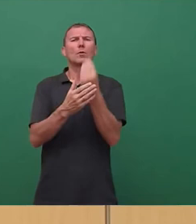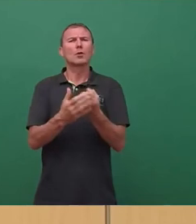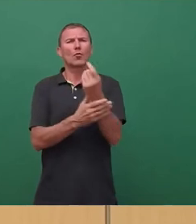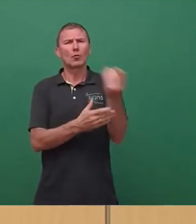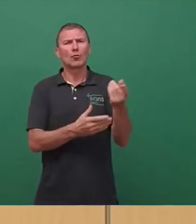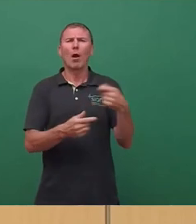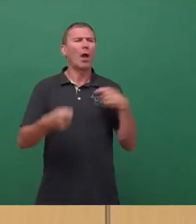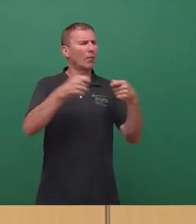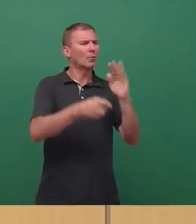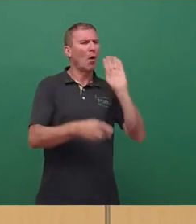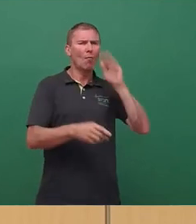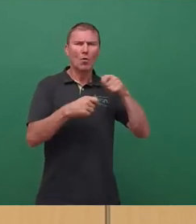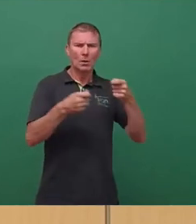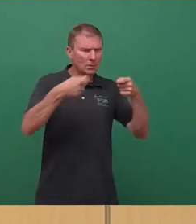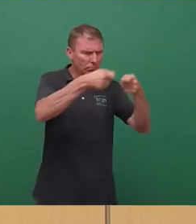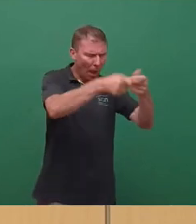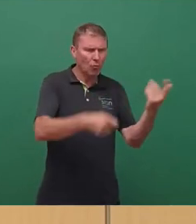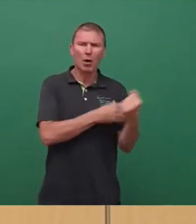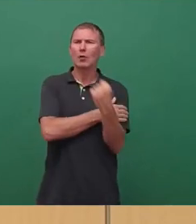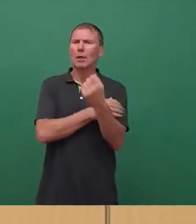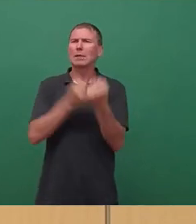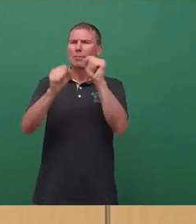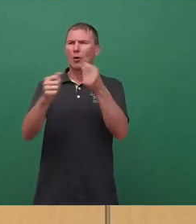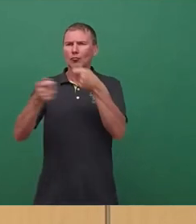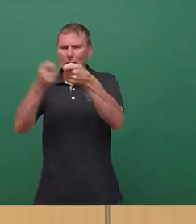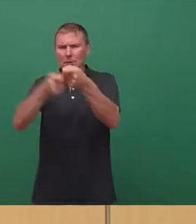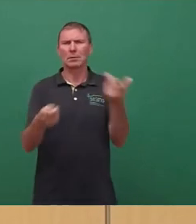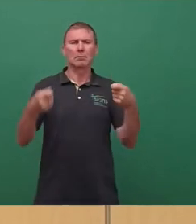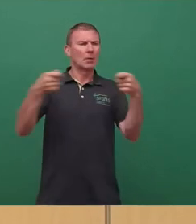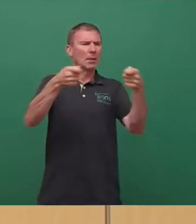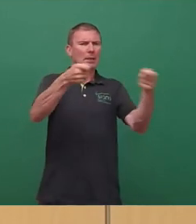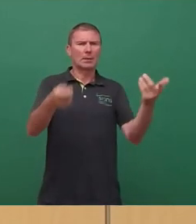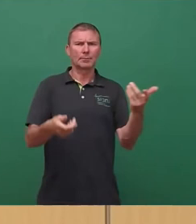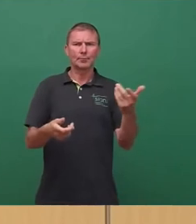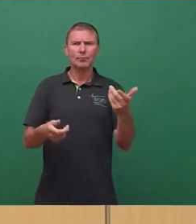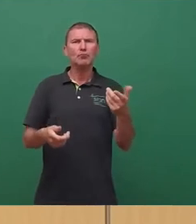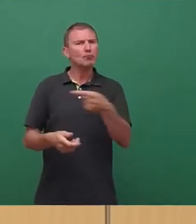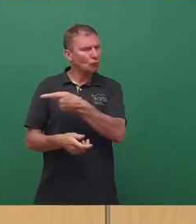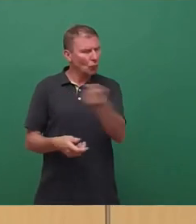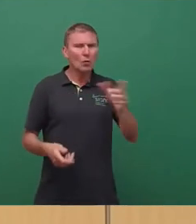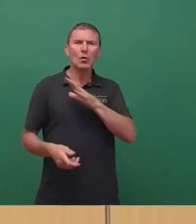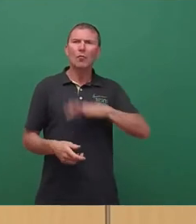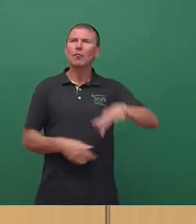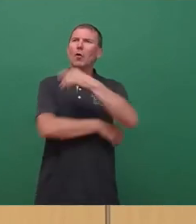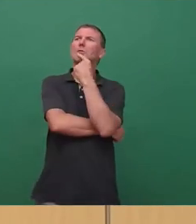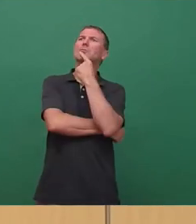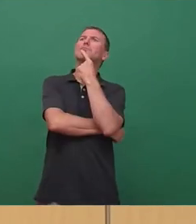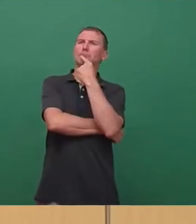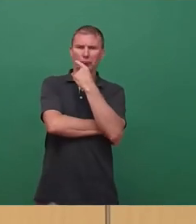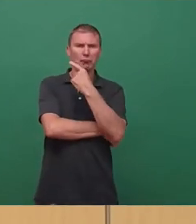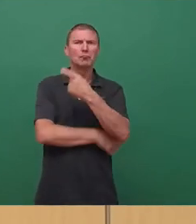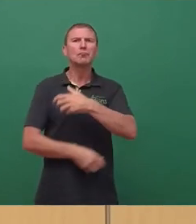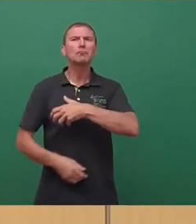sozialen Wohnungsbau und stärkte den Klimaschutz. Die Repräsentanten des Volkes hatten sich ertreistet, auf